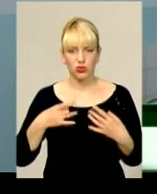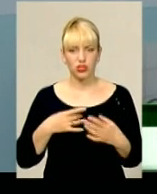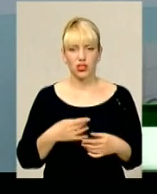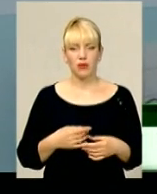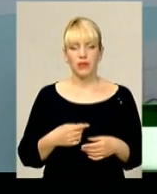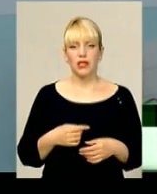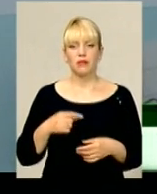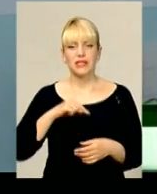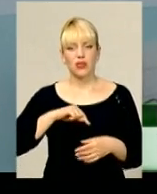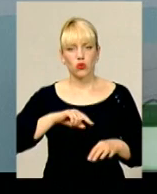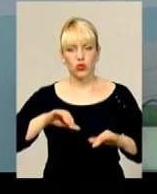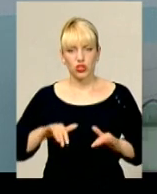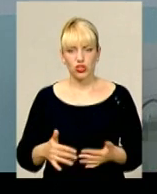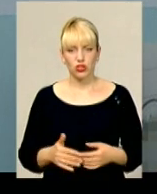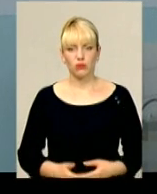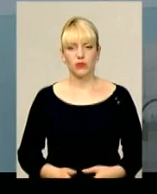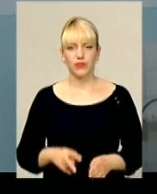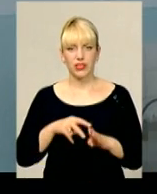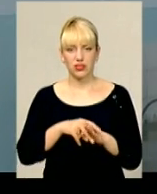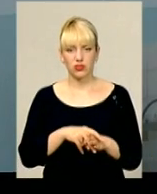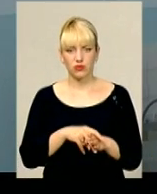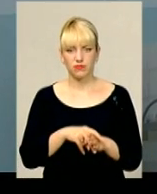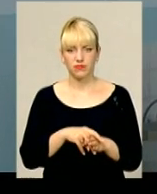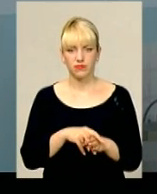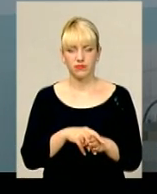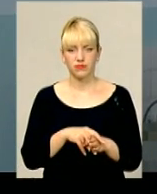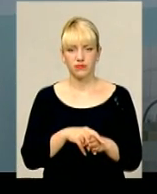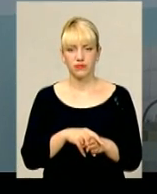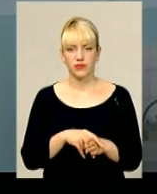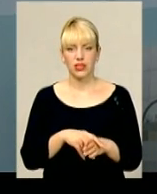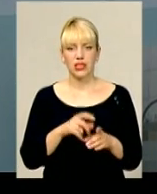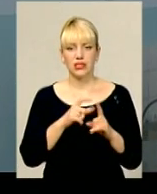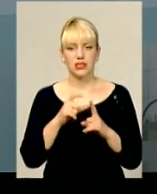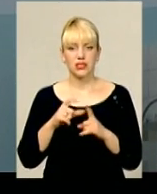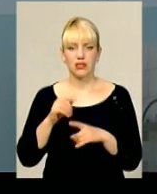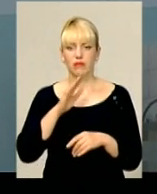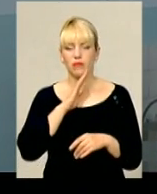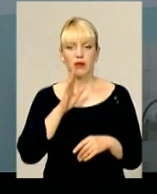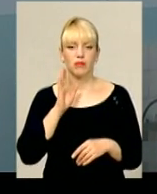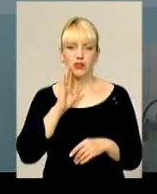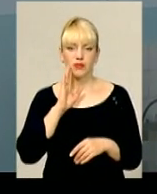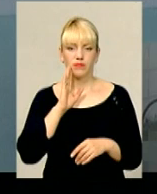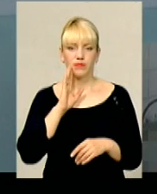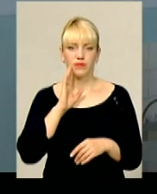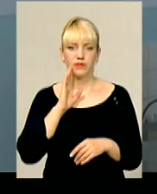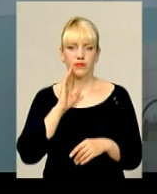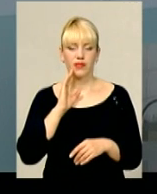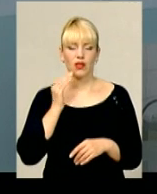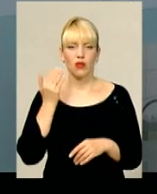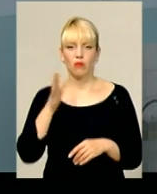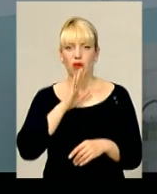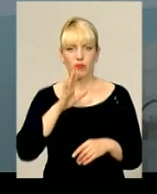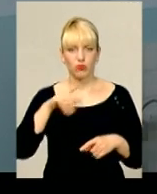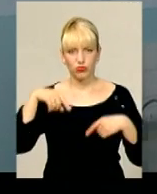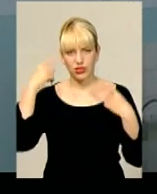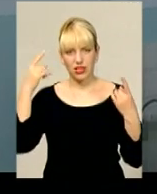психологічним, як на мій погляд, тиском. Зі слів мами з нею стався нервовий зрив